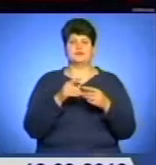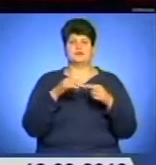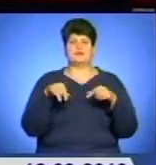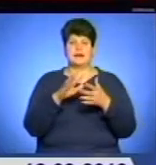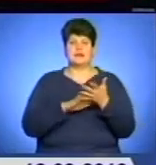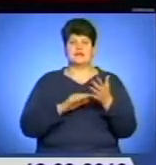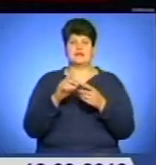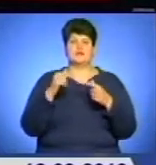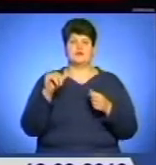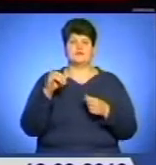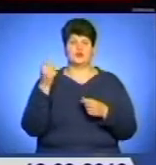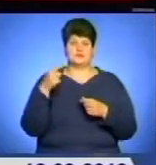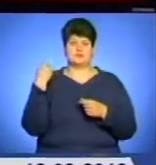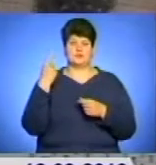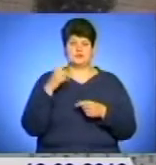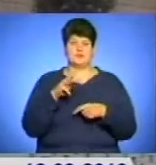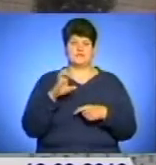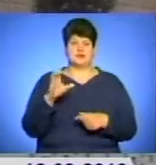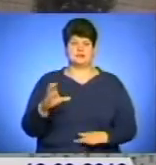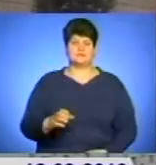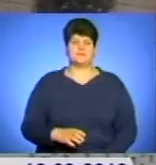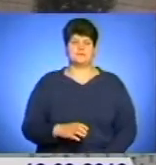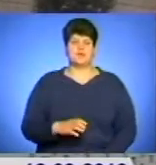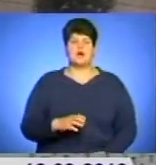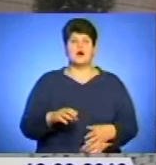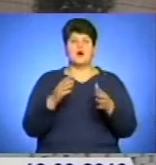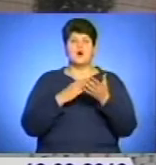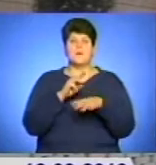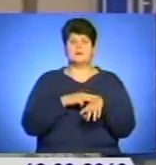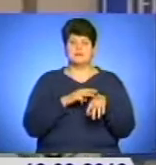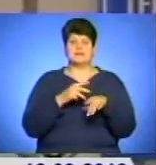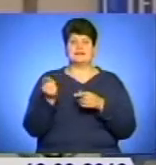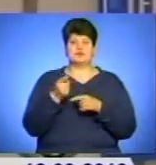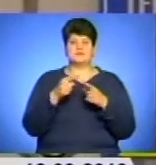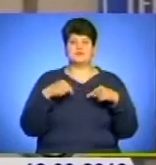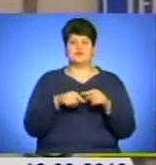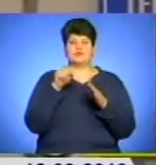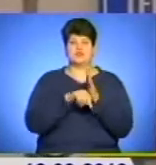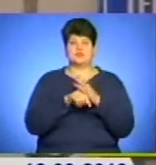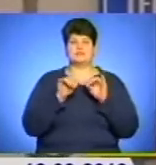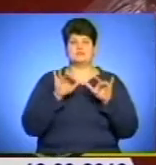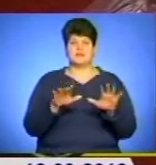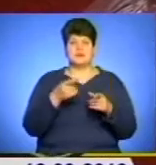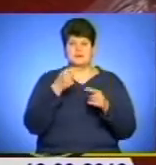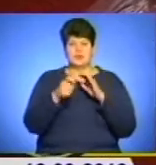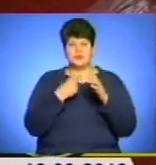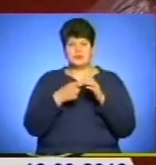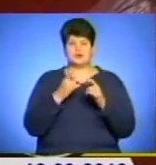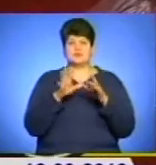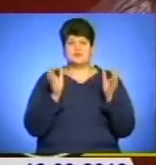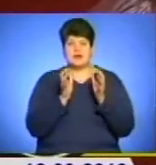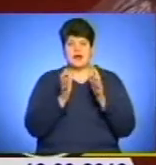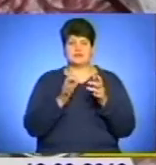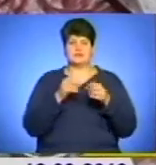УМВС України Тернопільської області. Оперативники Тернопільського райвідділу внутрішніх справ за підозрою у зберіганні та реалізації